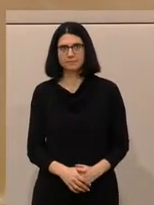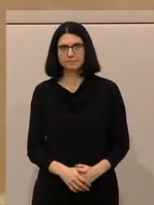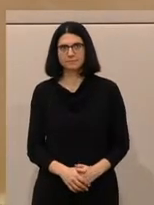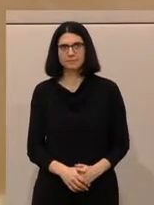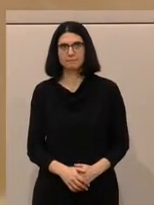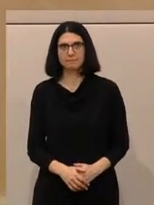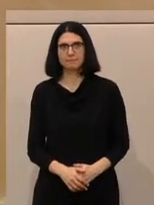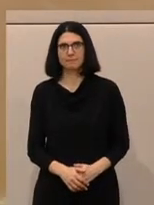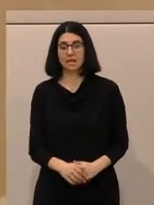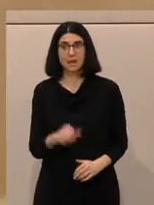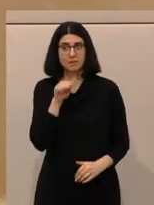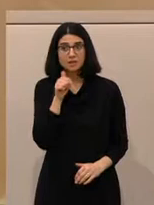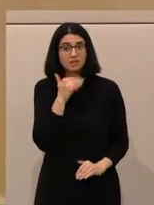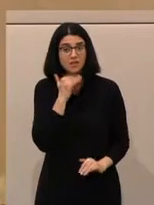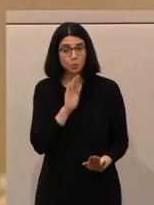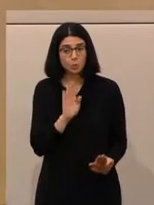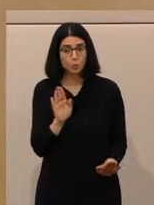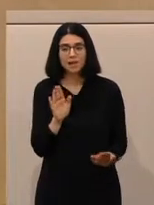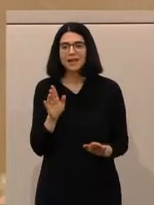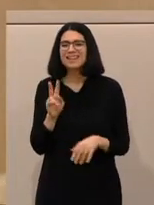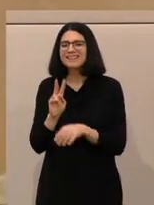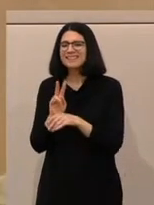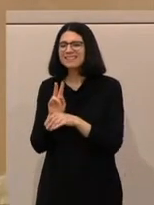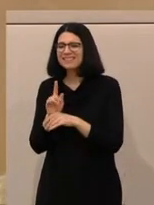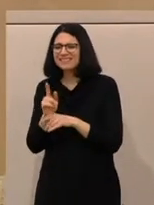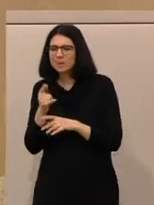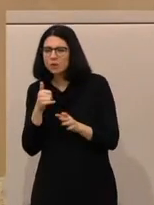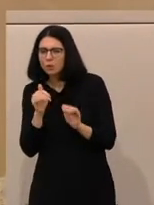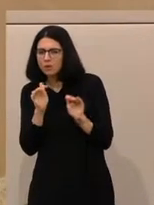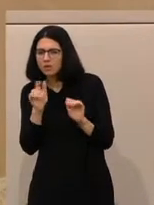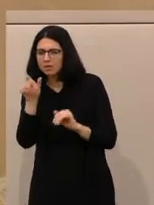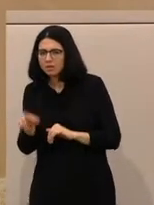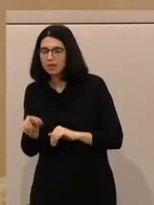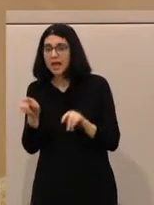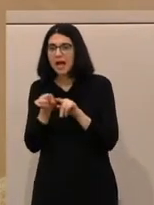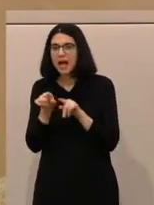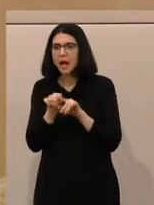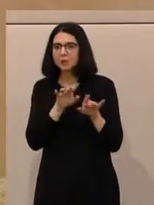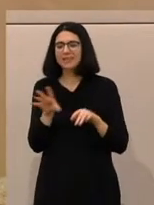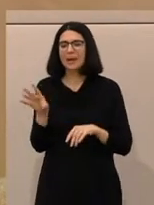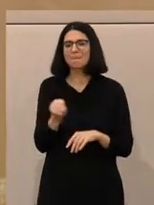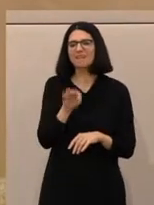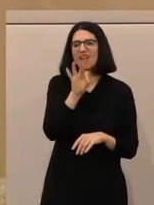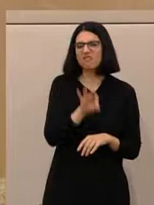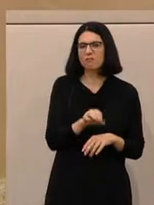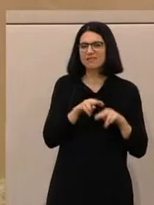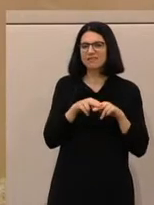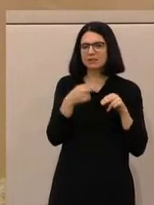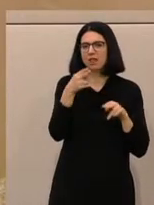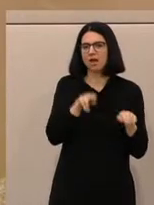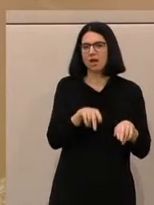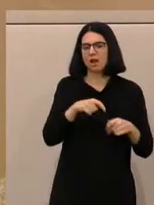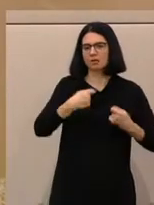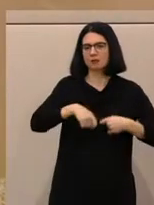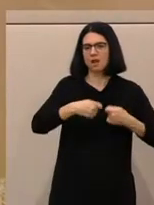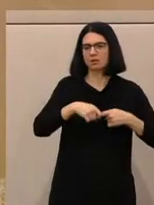Damit aber nicht genug. Der Security soll auch Verbindungen zu einem ehemaligen FPÖ-Nationalratskandidaten und Kader